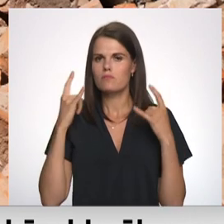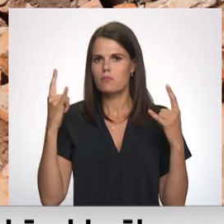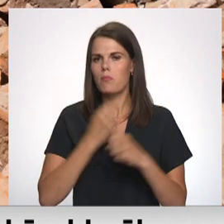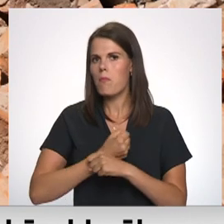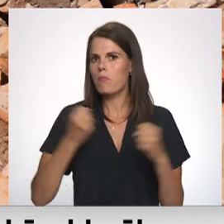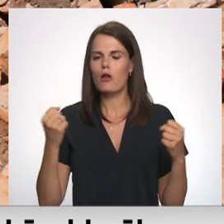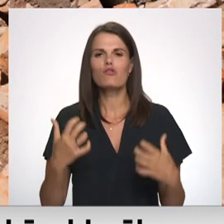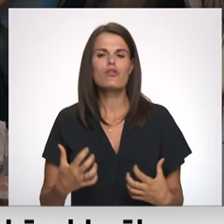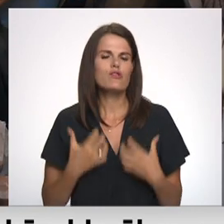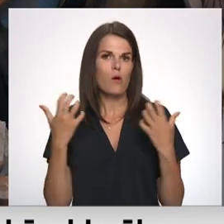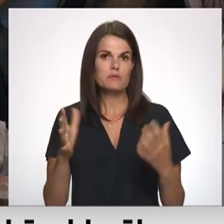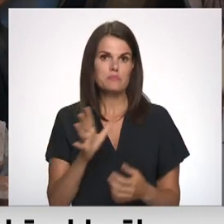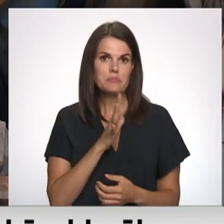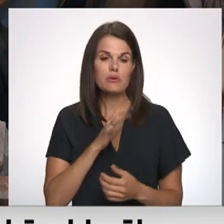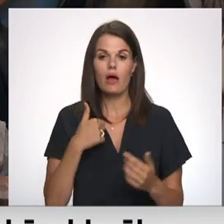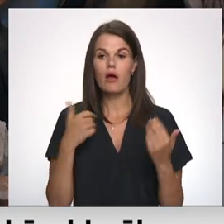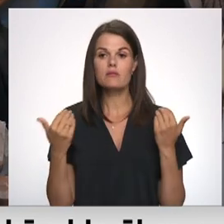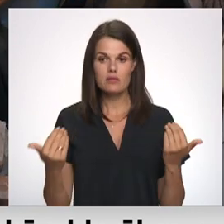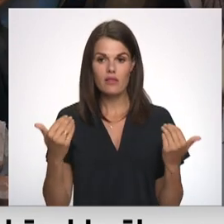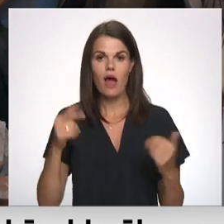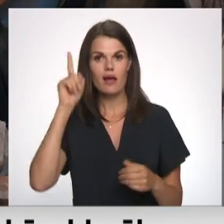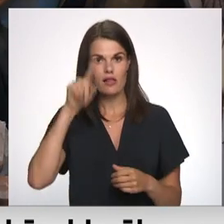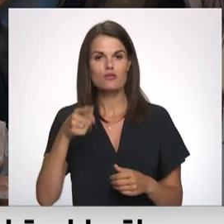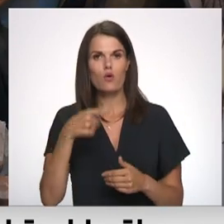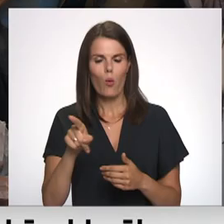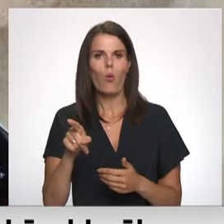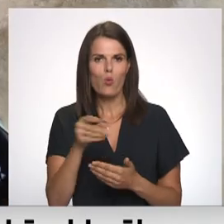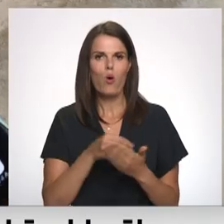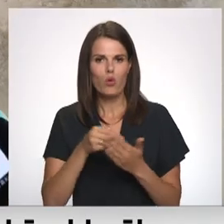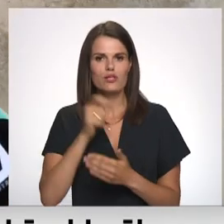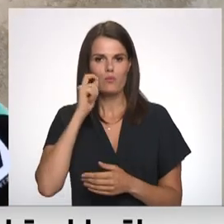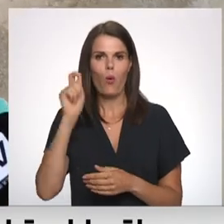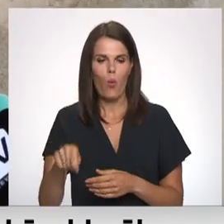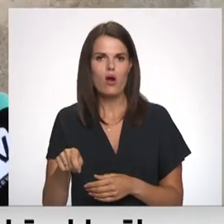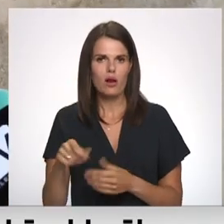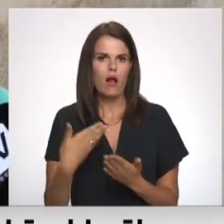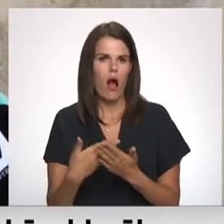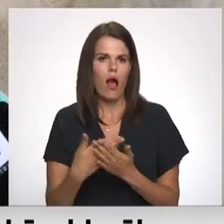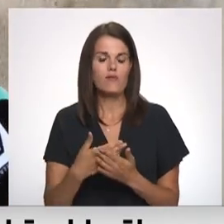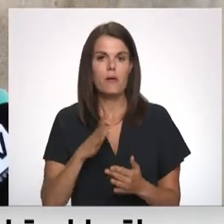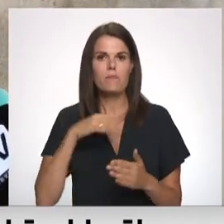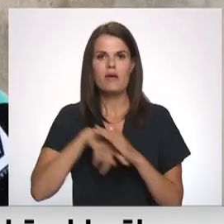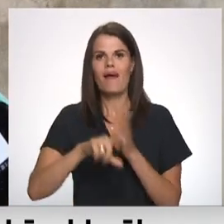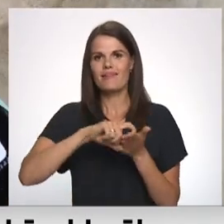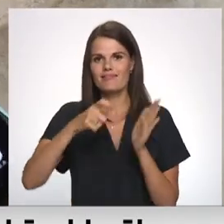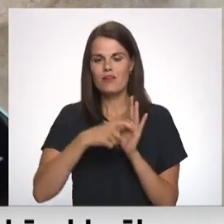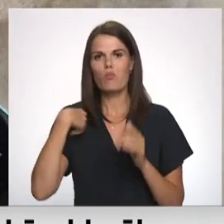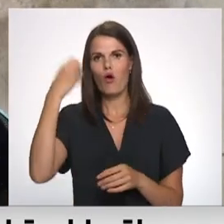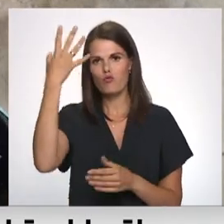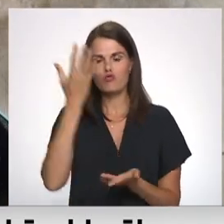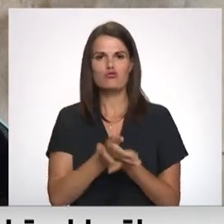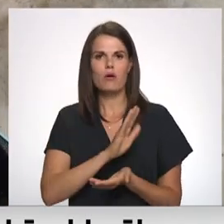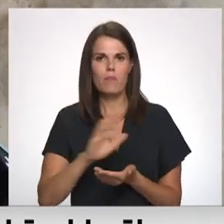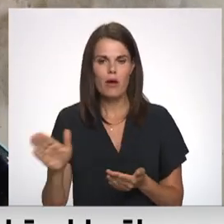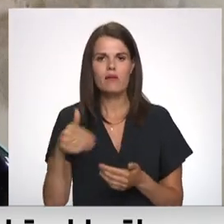bija, nu drausmīgs. Es tagad zinu, ko nozīmēja Ukraina. Bija taisna istabā, iznākus no dušas un es taisīju vaļā.